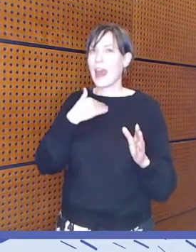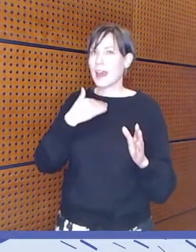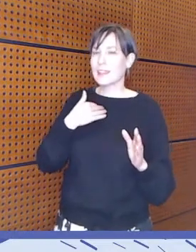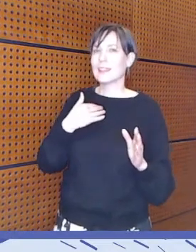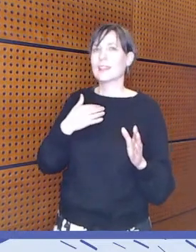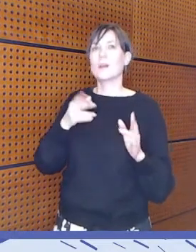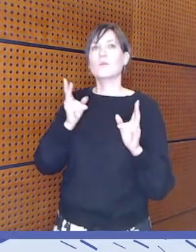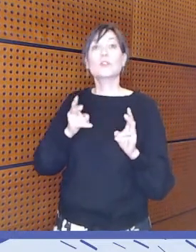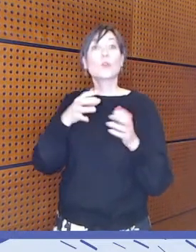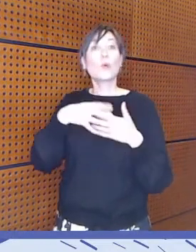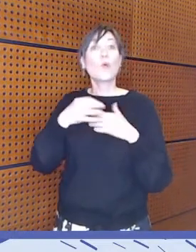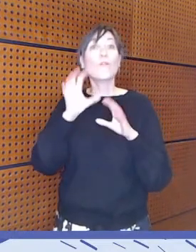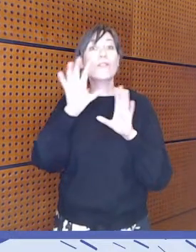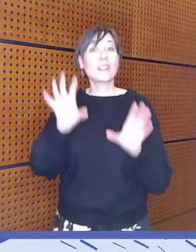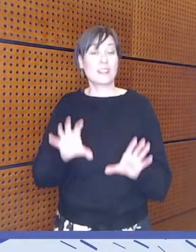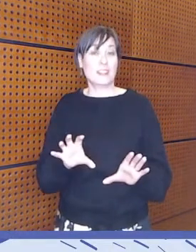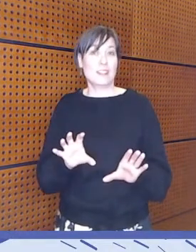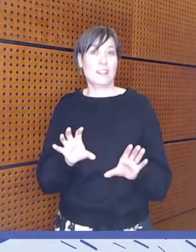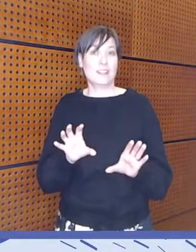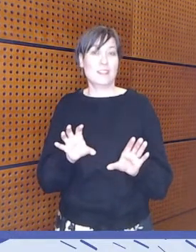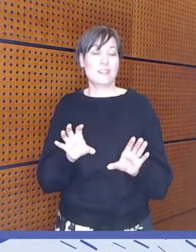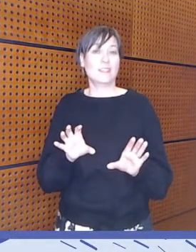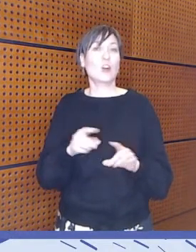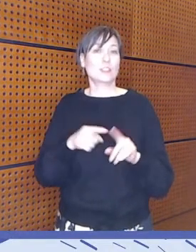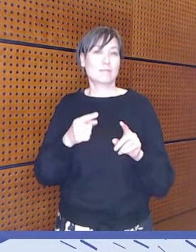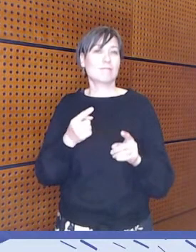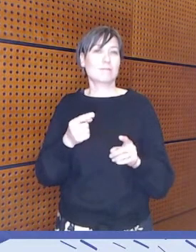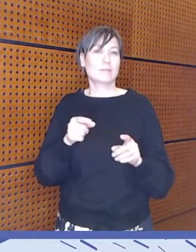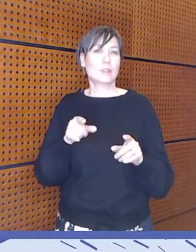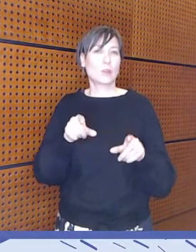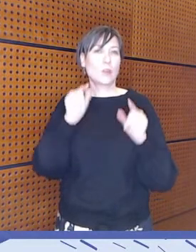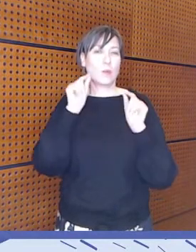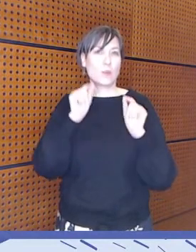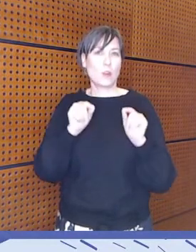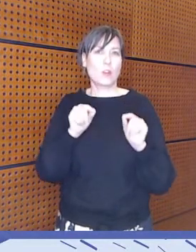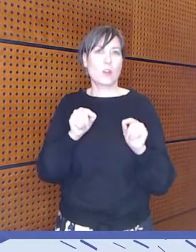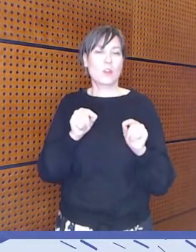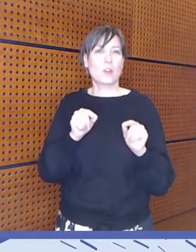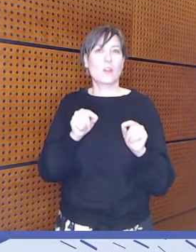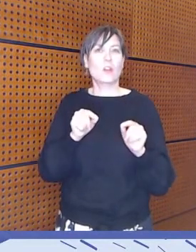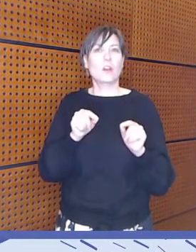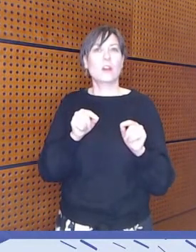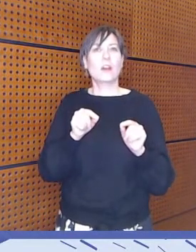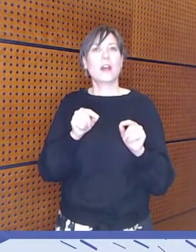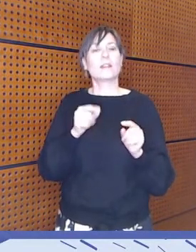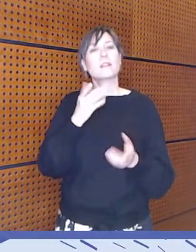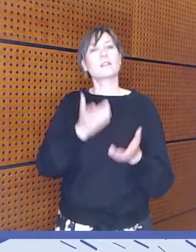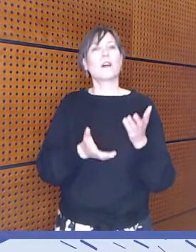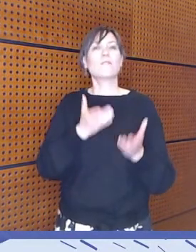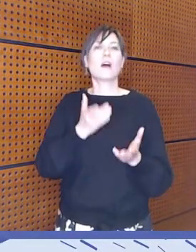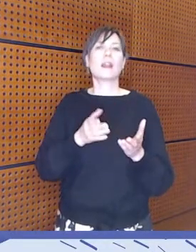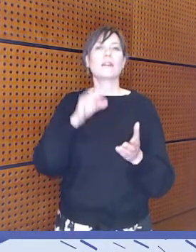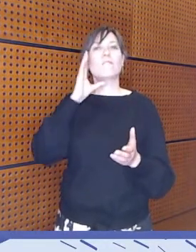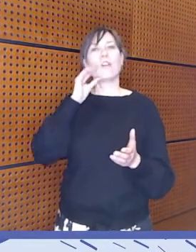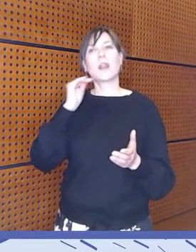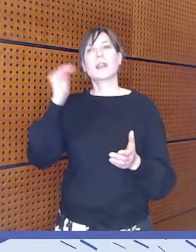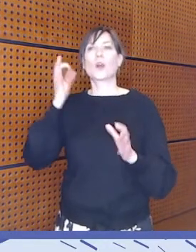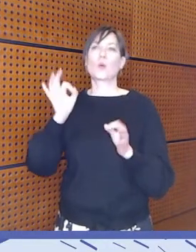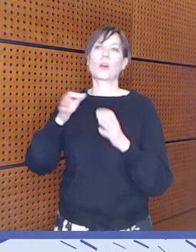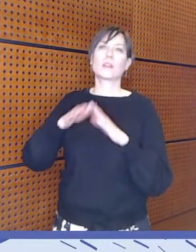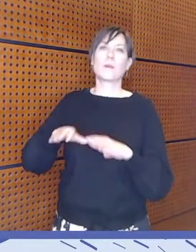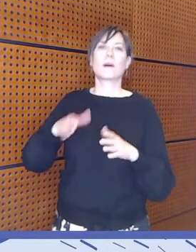niihin kuviin, että ne ei vahingossakaan sitten olisi kallellaan sinne stereotyyppisen ajattelutapaan ikäihmisestä, vaikka jotain